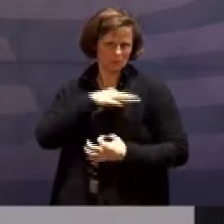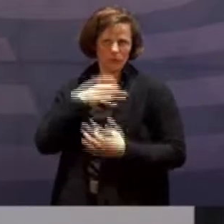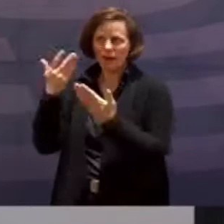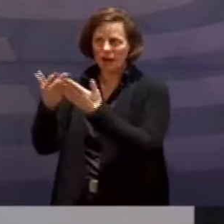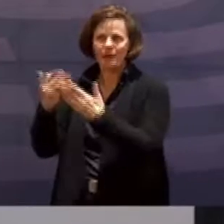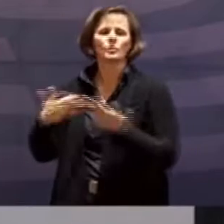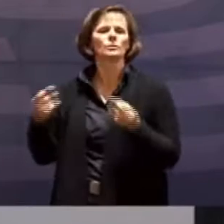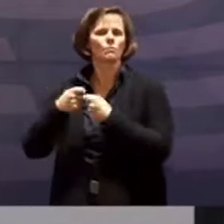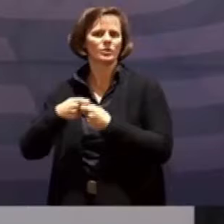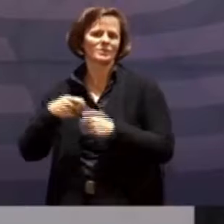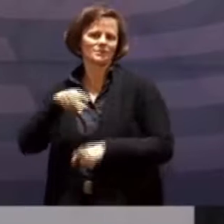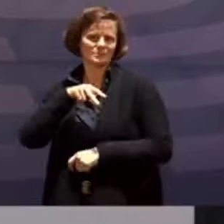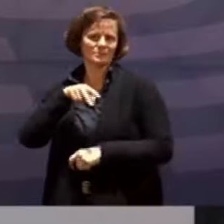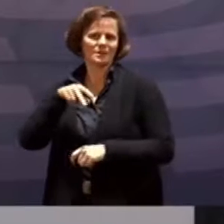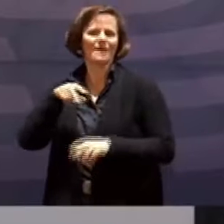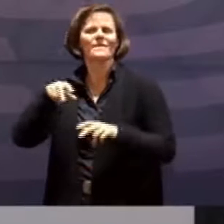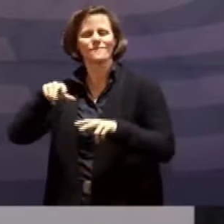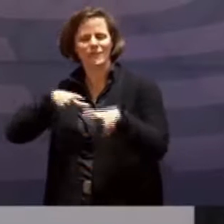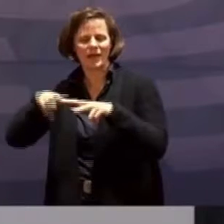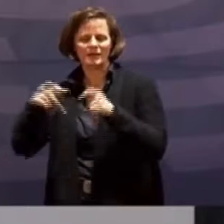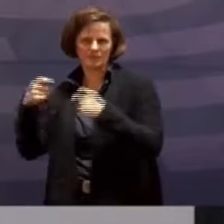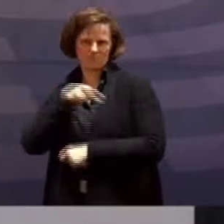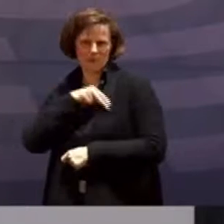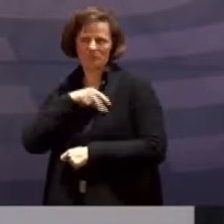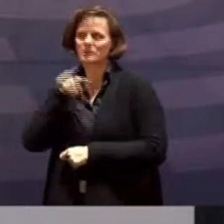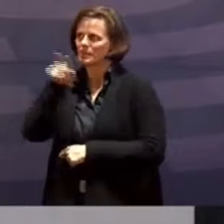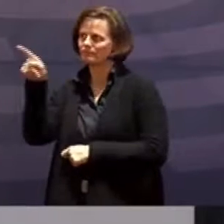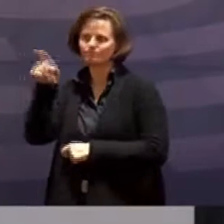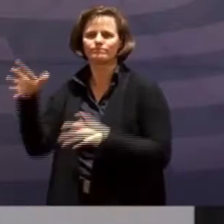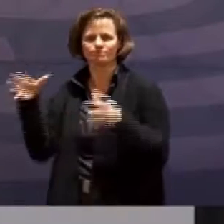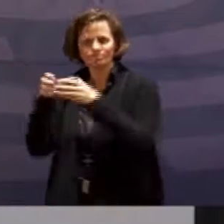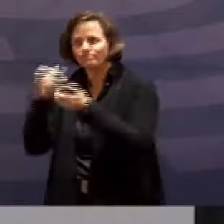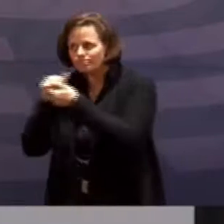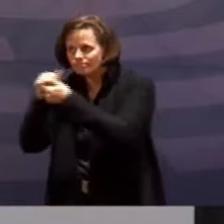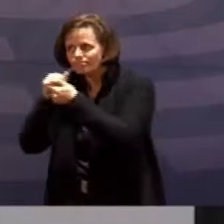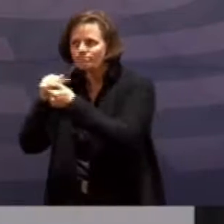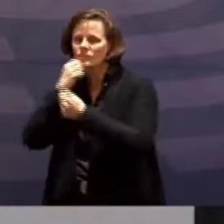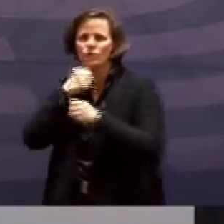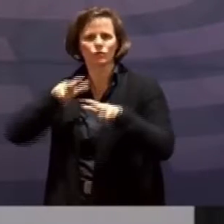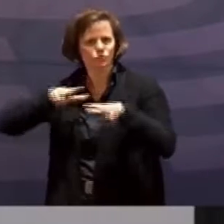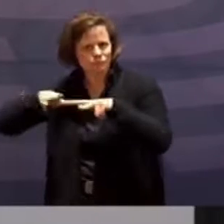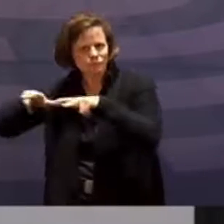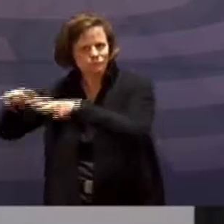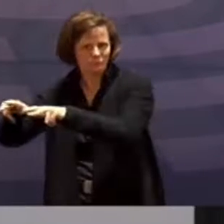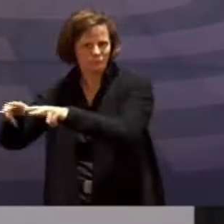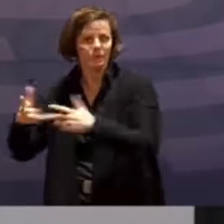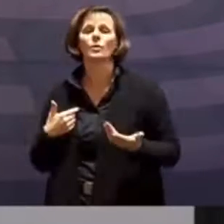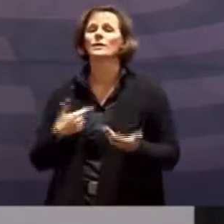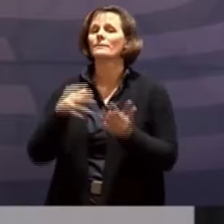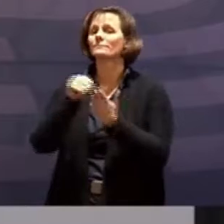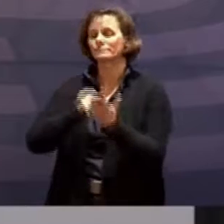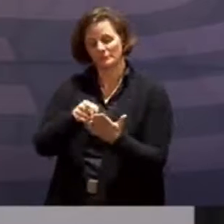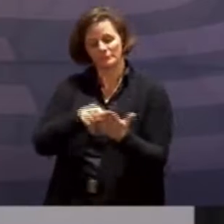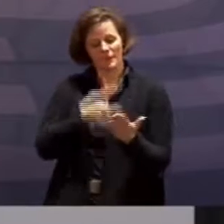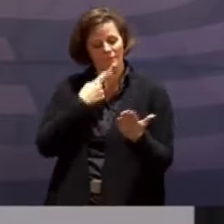Taskforce ist ja im MPK-Beschluss bereits angelegt. Darin heißt es, ich zitiere, dazu wird die Bundesregierung mit der Wirtschaft